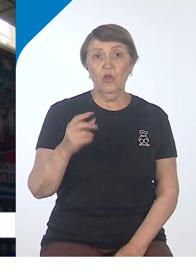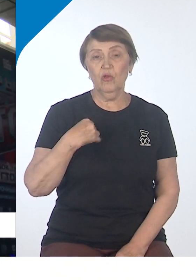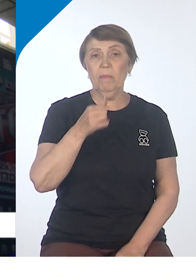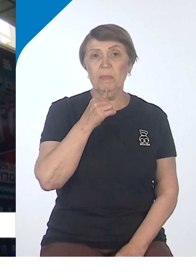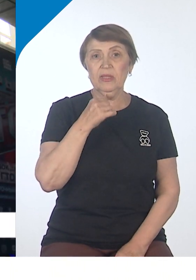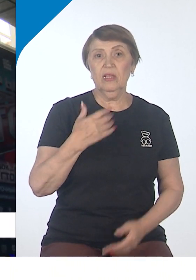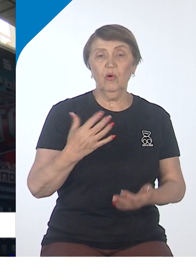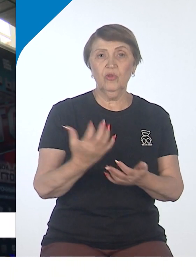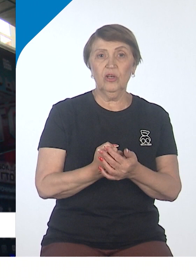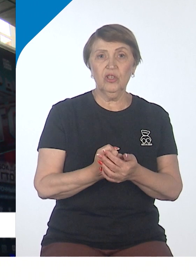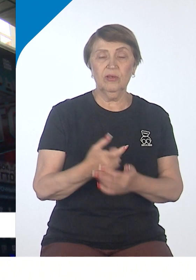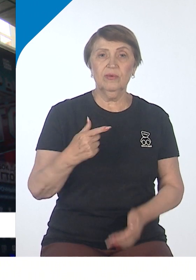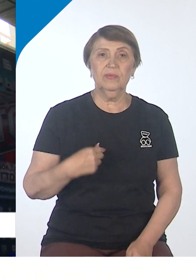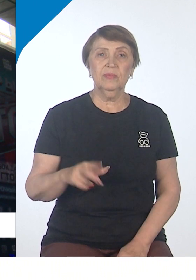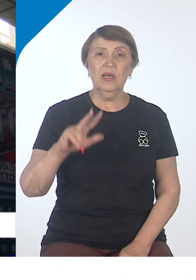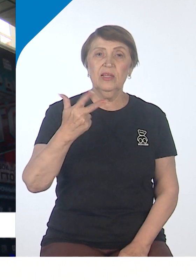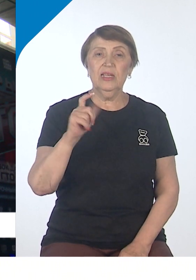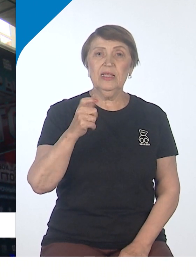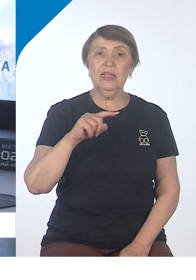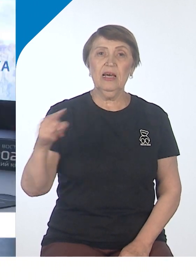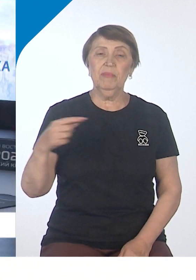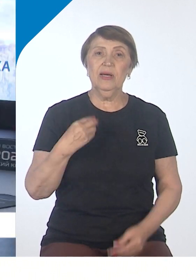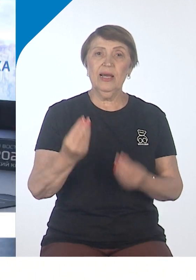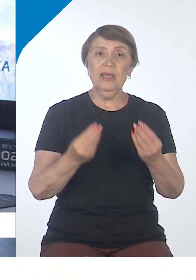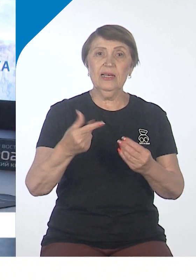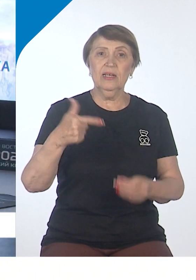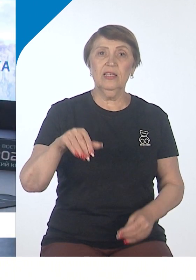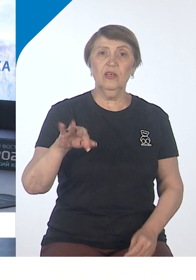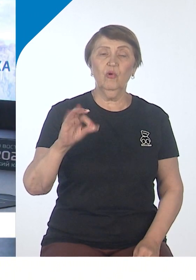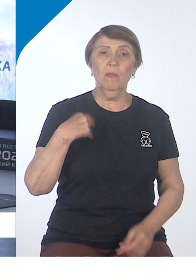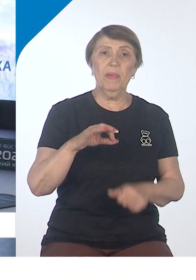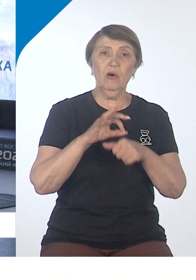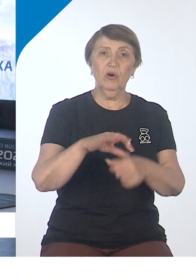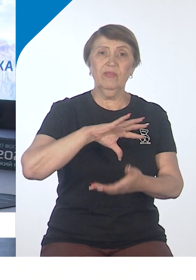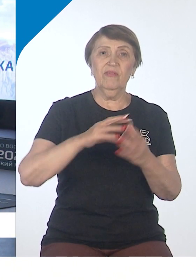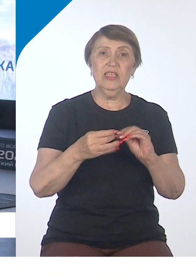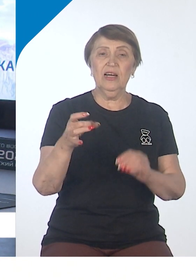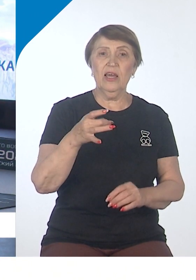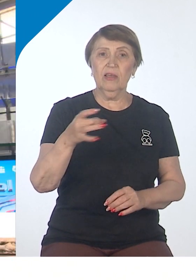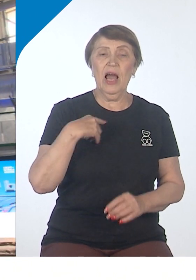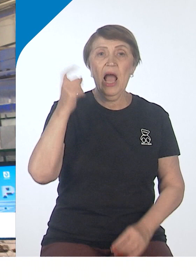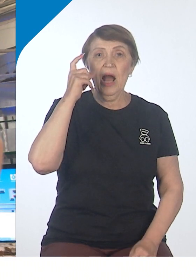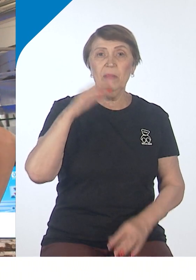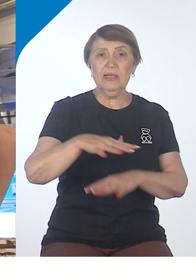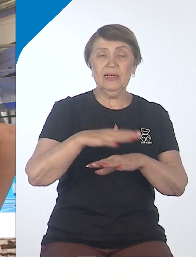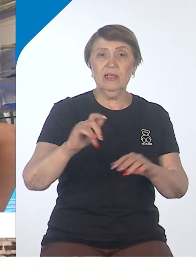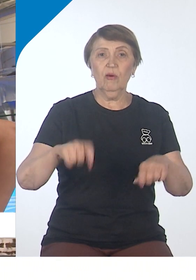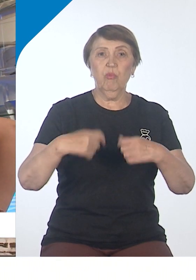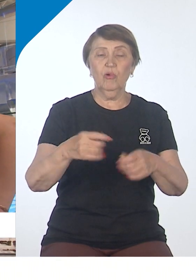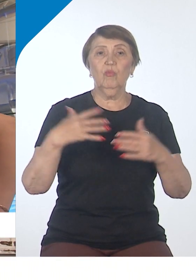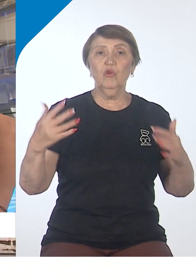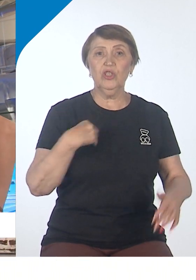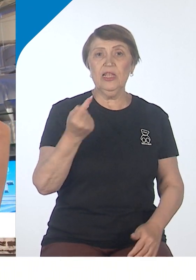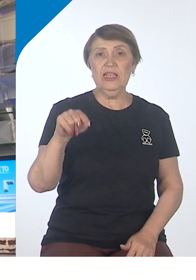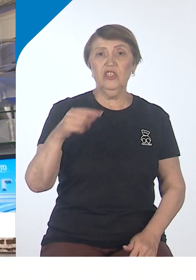Региональные этапы третьего Кубка Дальнего Востока игры ГТО сейчас проходят во всех регионах. В Хабаровском крае уже подано больше тысячи